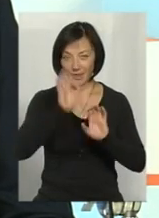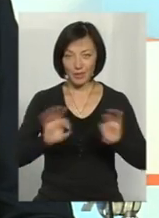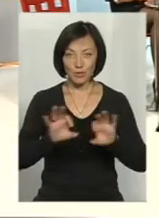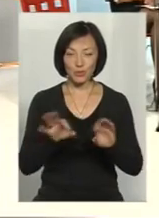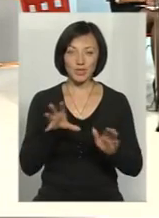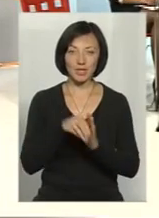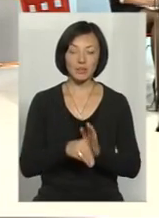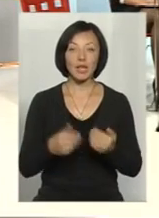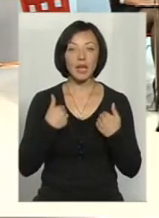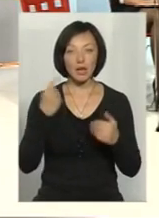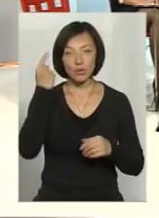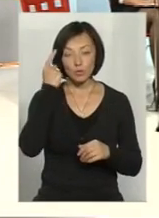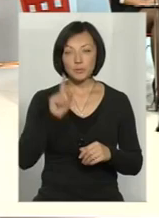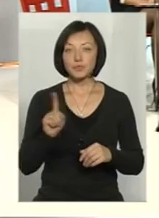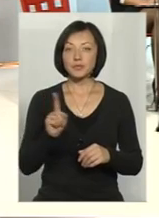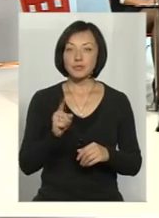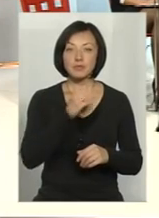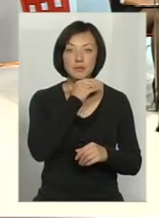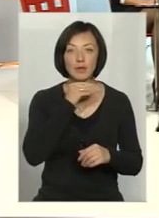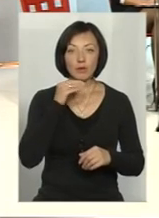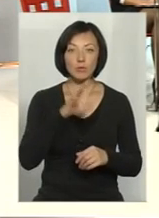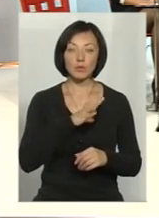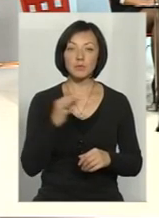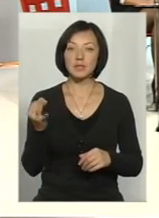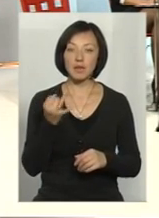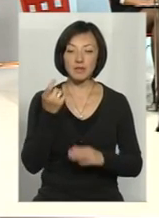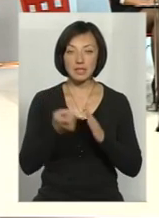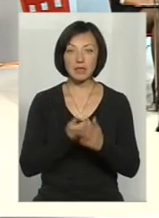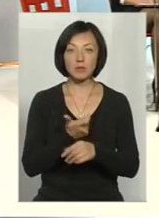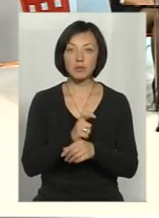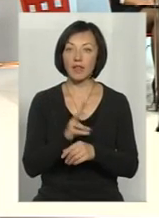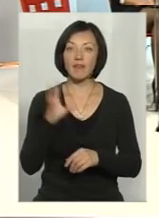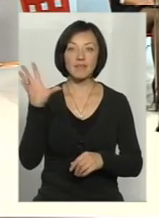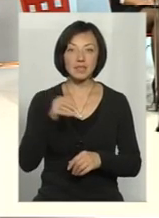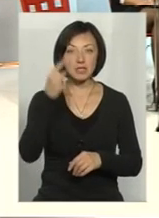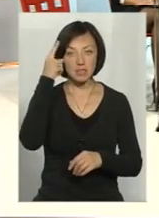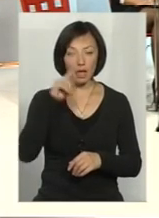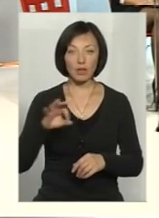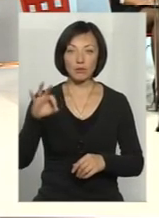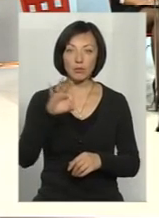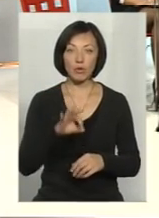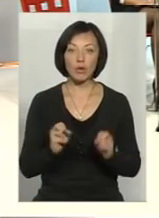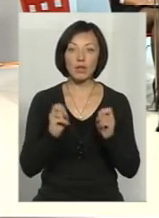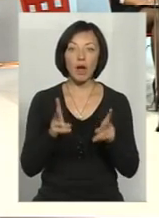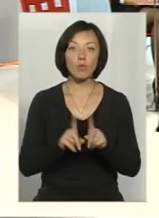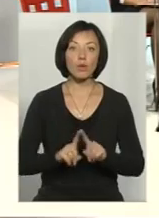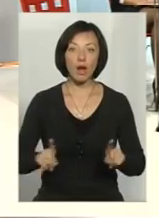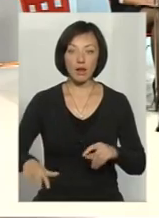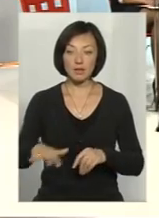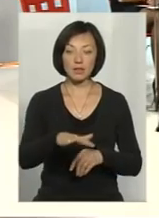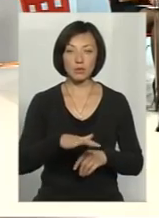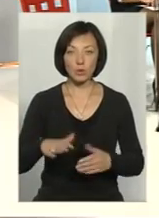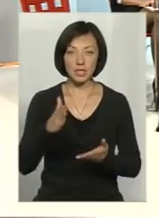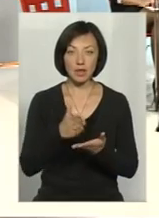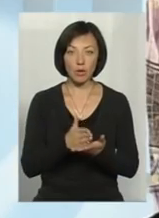Я думаю, що багатьом було би цікаво знати і більше, мабуть, не всі знають про те, наскільки унікальна територія